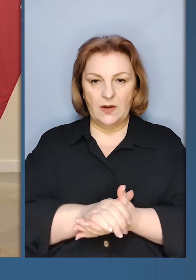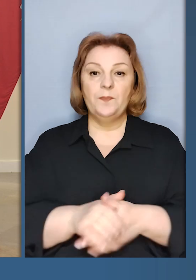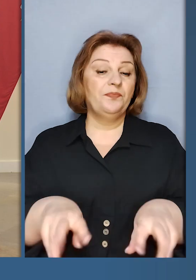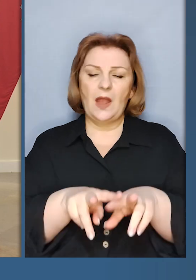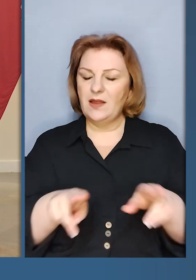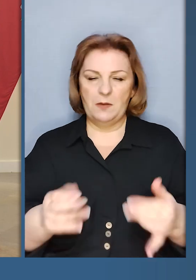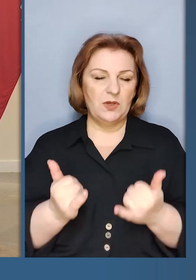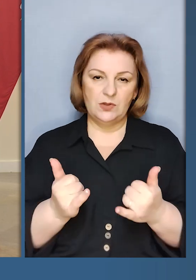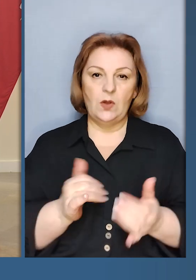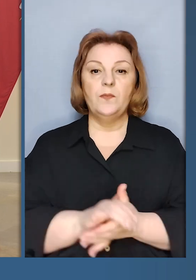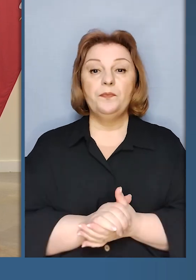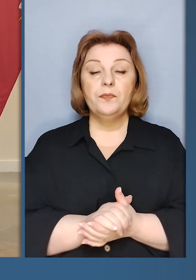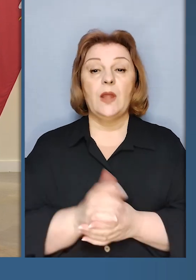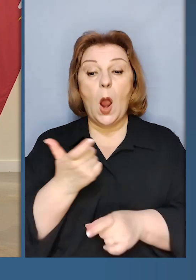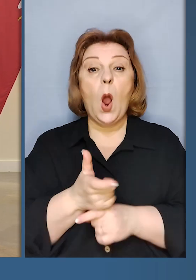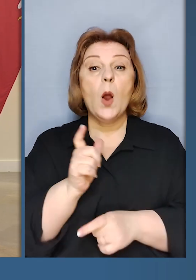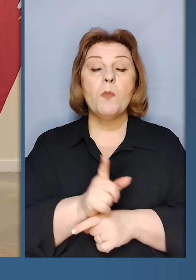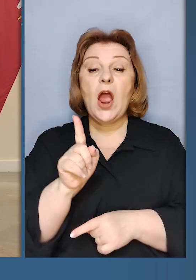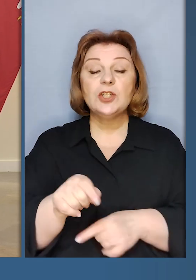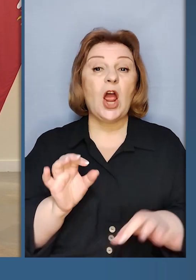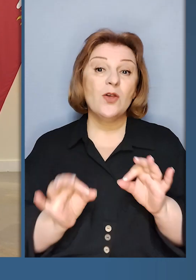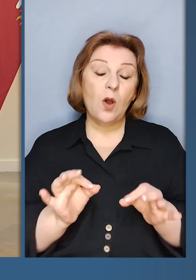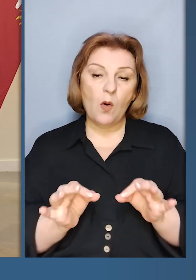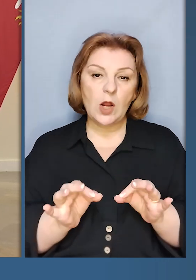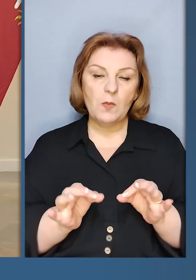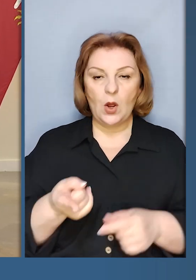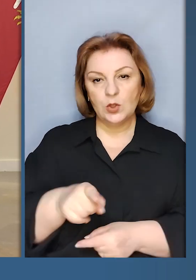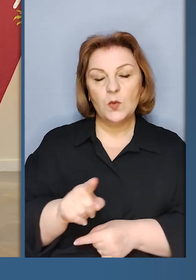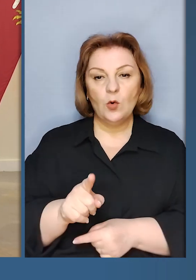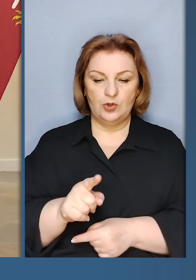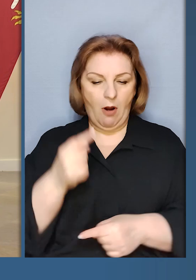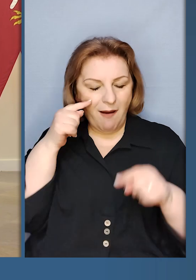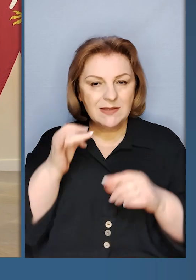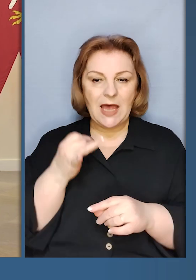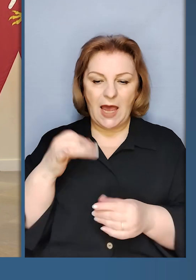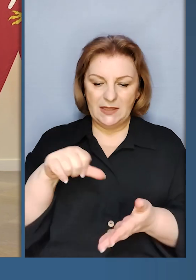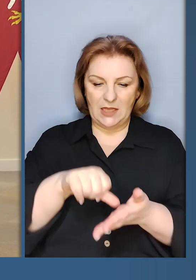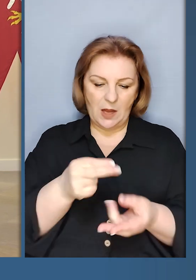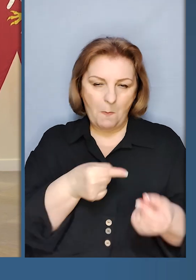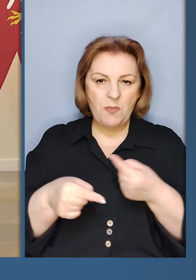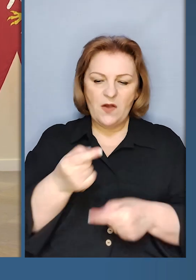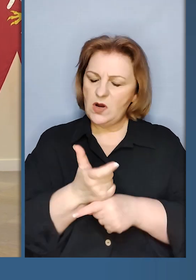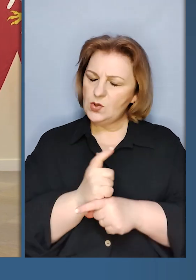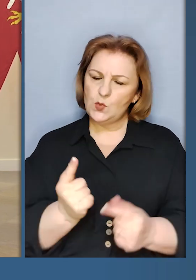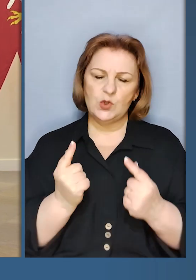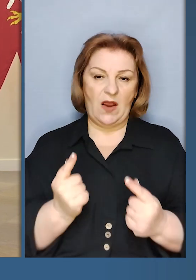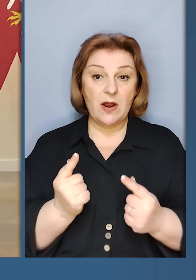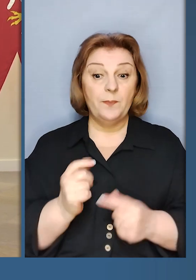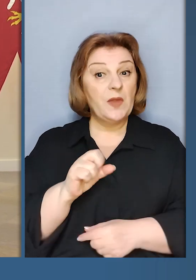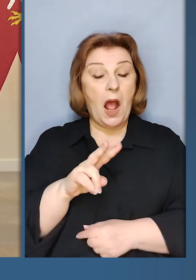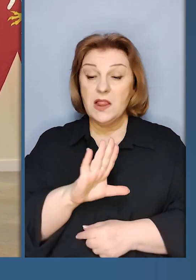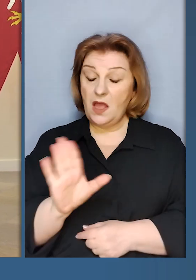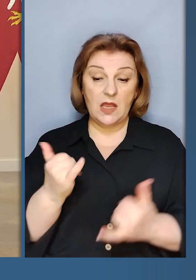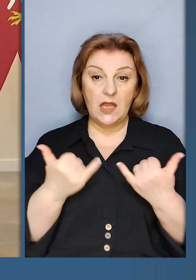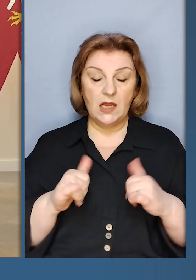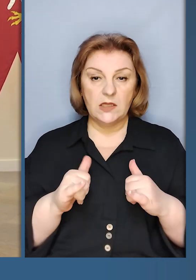таке саме є сьогодні. Воно і більше, ніж нормально, тому що зацікавленість представників бізнесу дуже